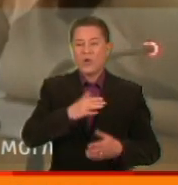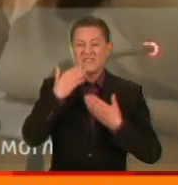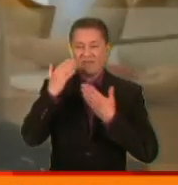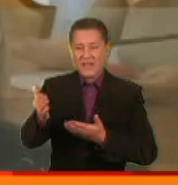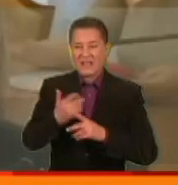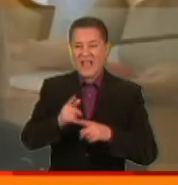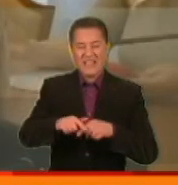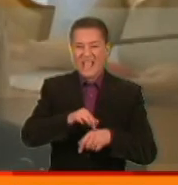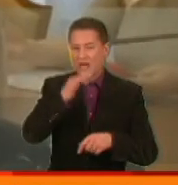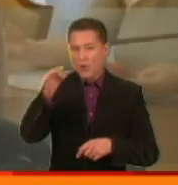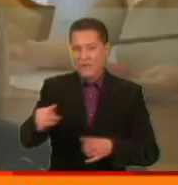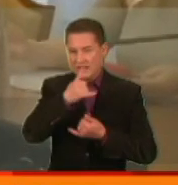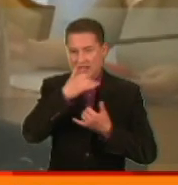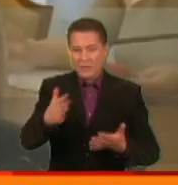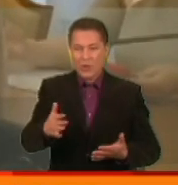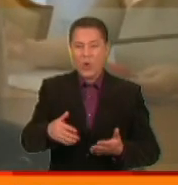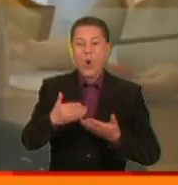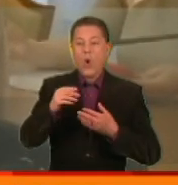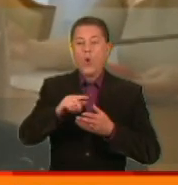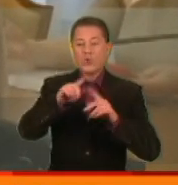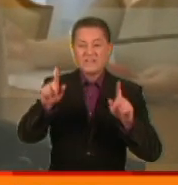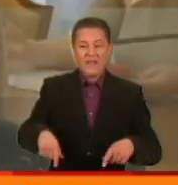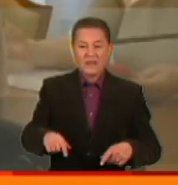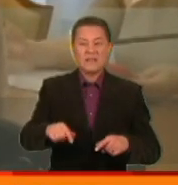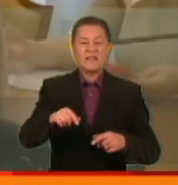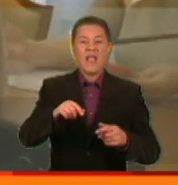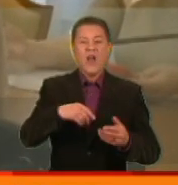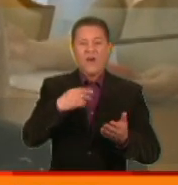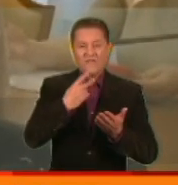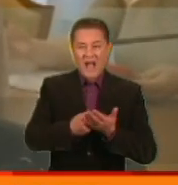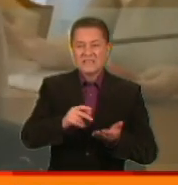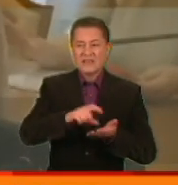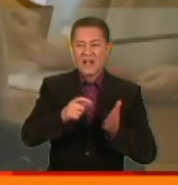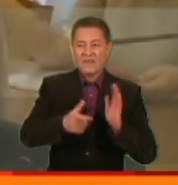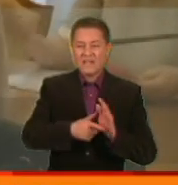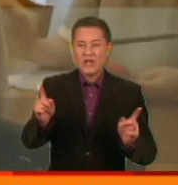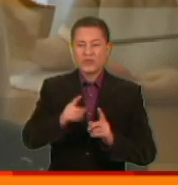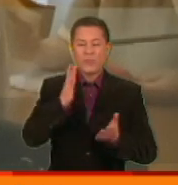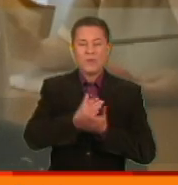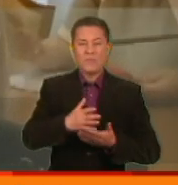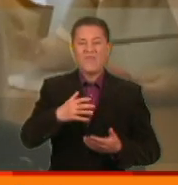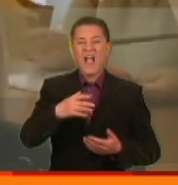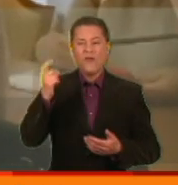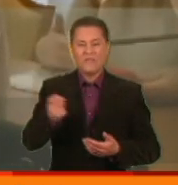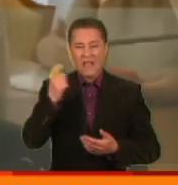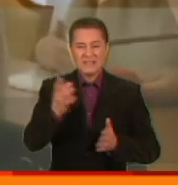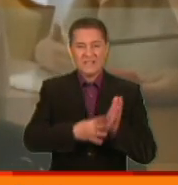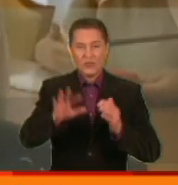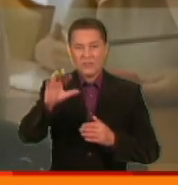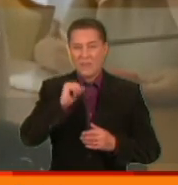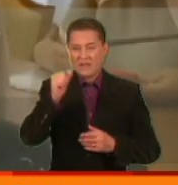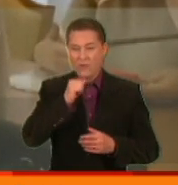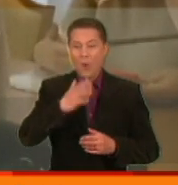не могли. У зверненні було вказано квартира, що перебуває у власності з 95-го року. декларенції цієї інформації не було.